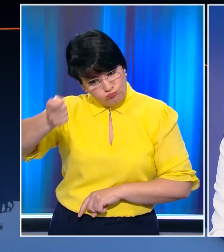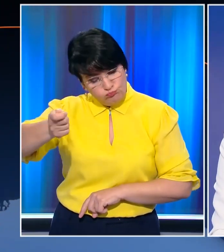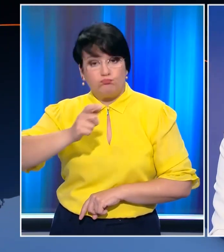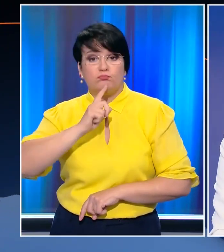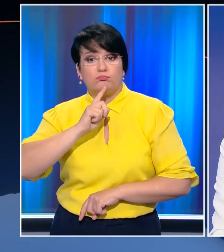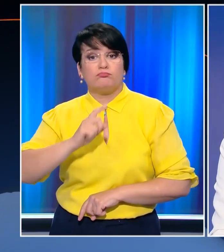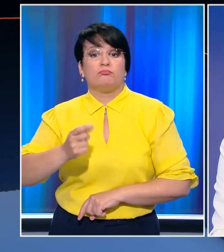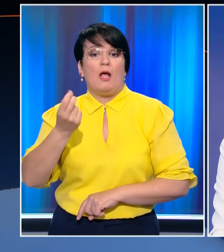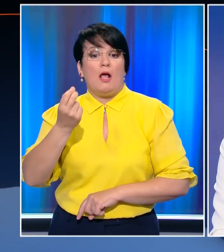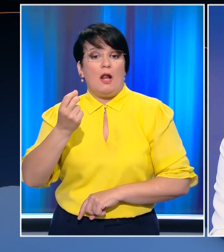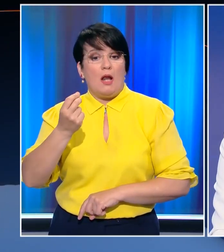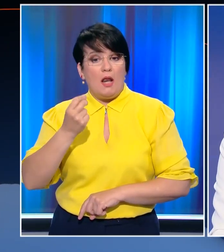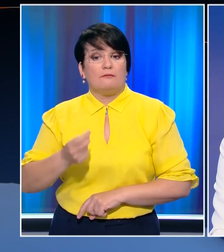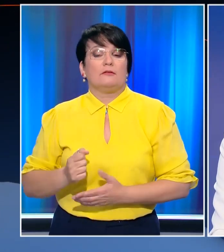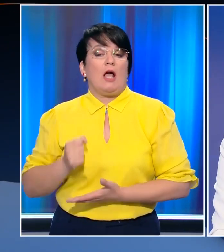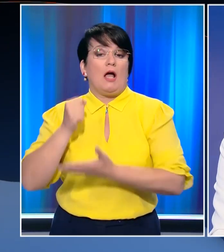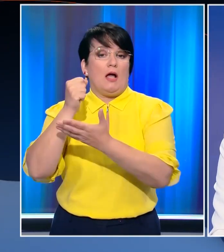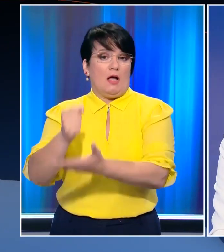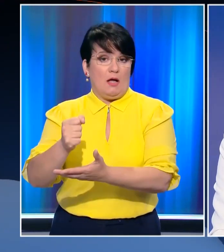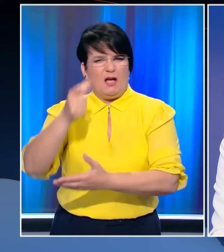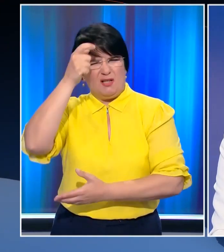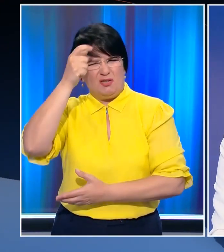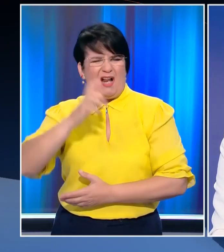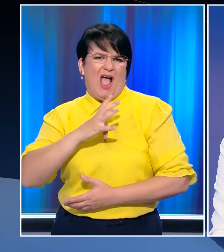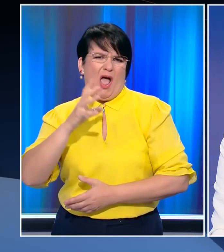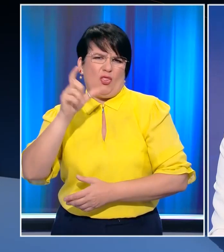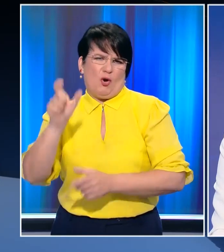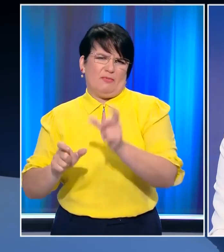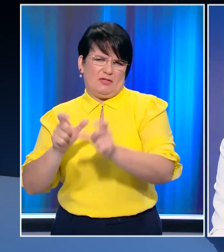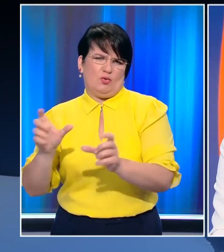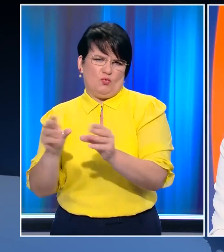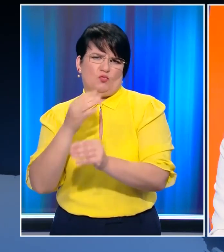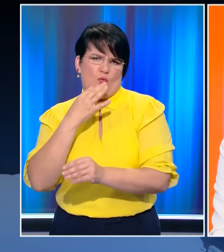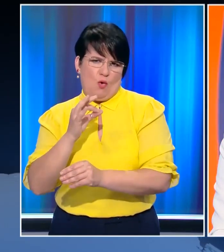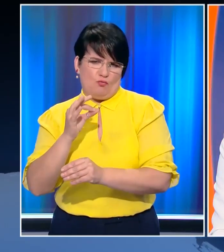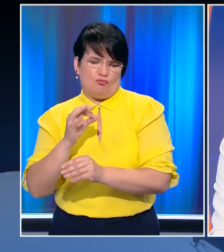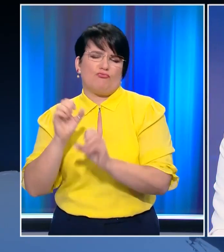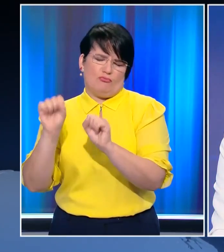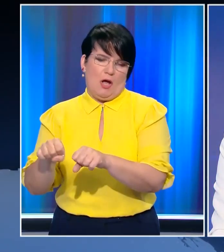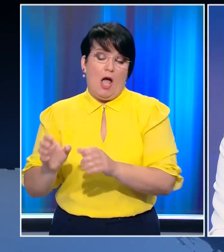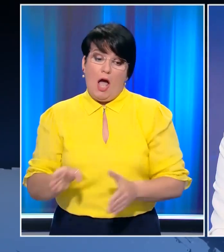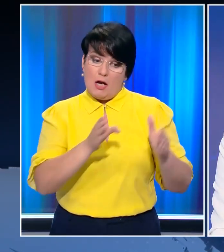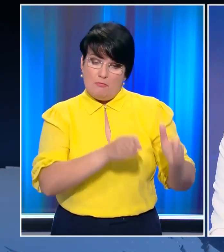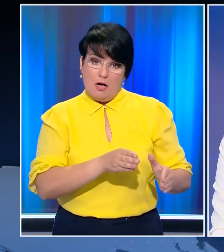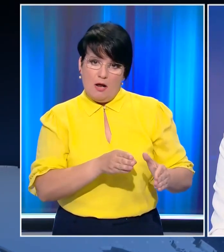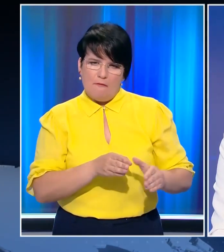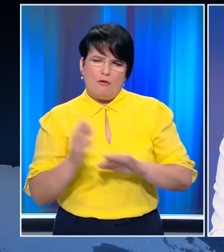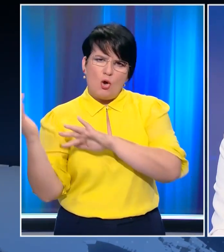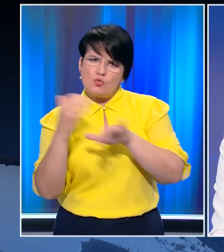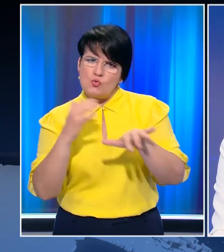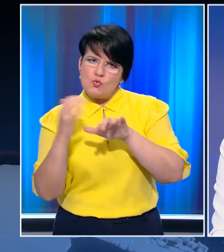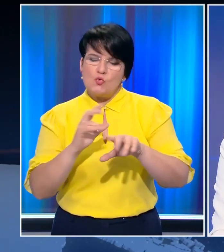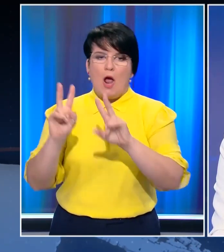δοθεί χρηματοδότηση στην Τουρκία για ανθρωπιστικούς λόγους Από την άλλη πλευρά όμως ζητεί να ελέγξει τις ροές της